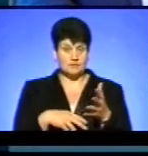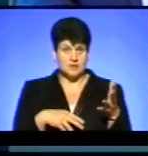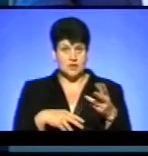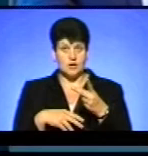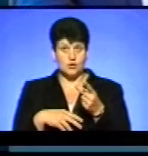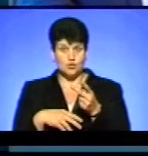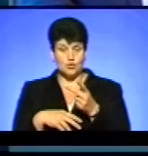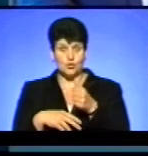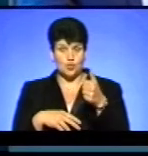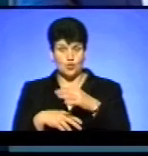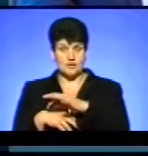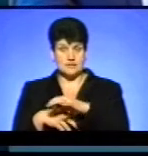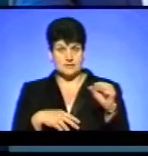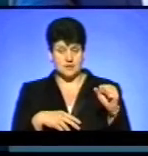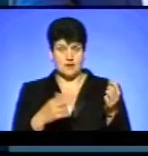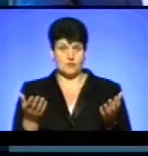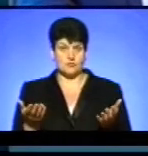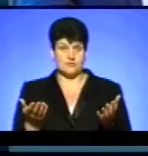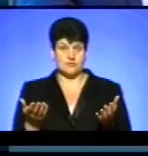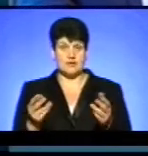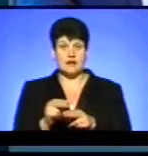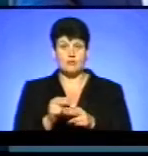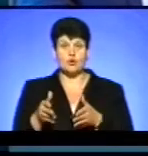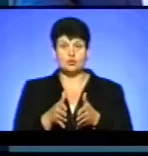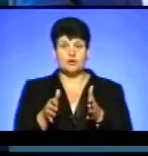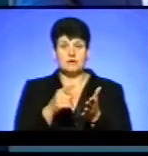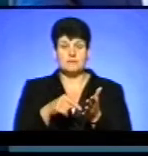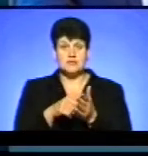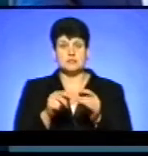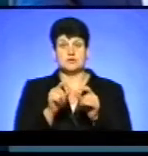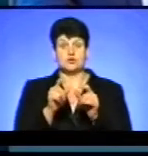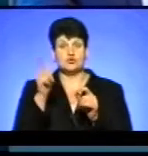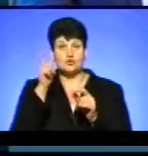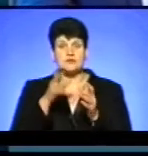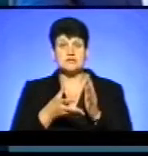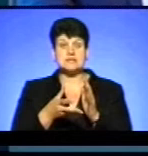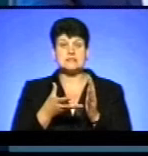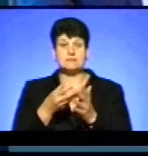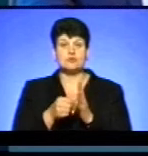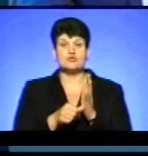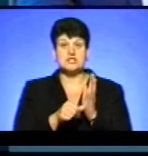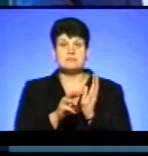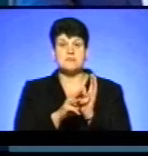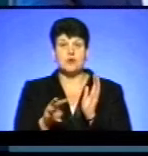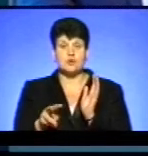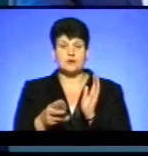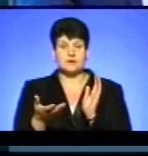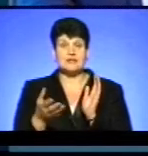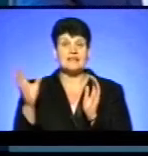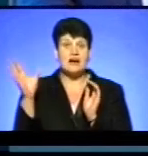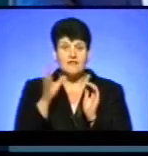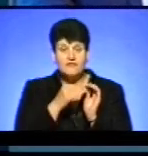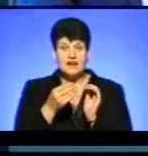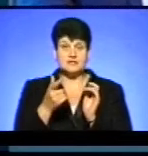другу рукою забирають на такі 60 лік. На ремонт доріг в місті Чорткові на цей рік заплановано 6 мільйонів 700 тисяч гривень. На весь Чортків на